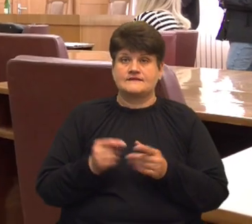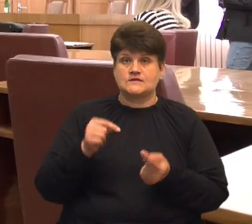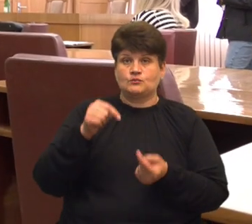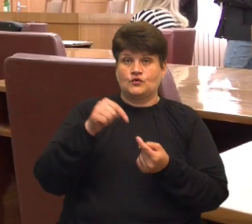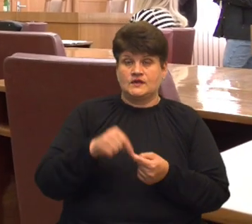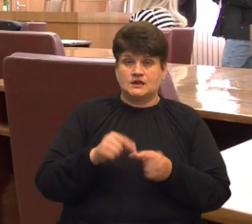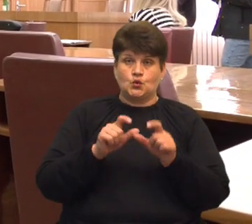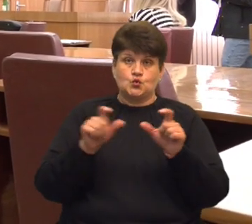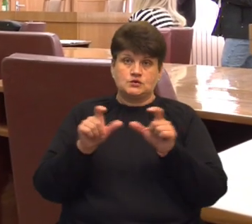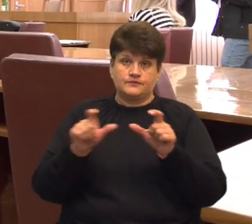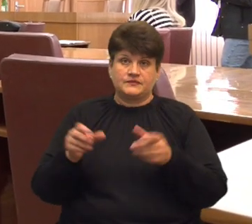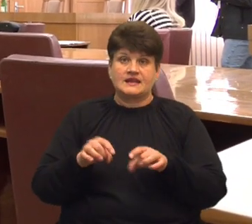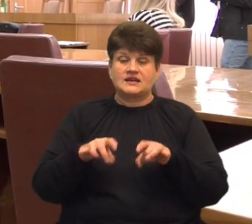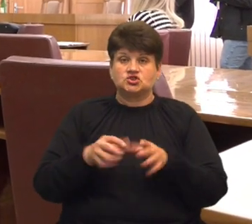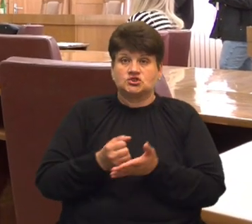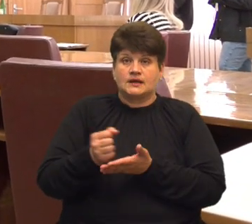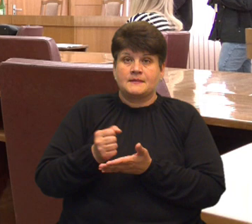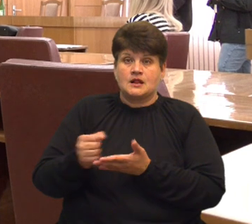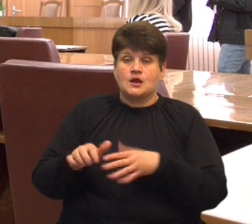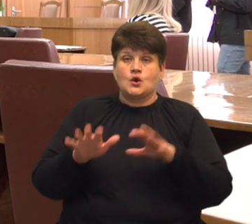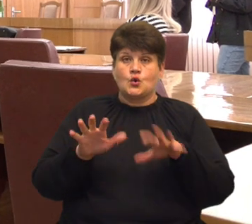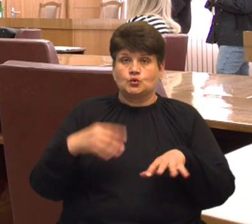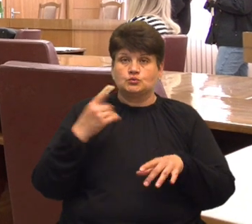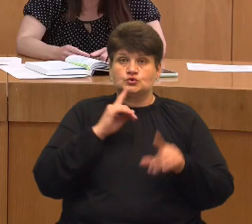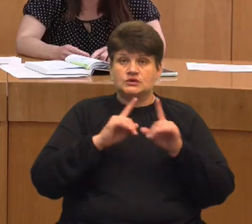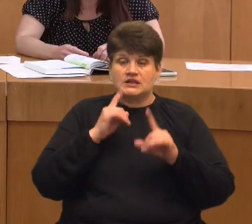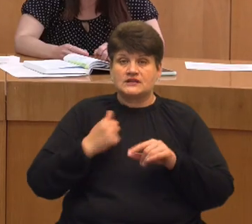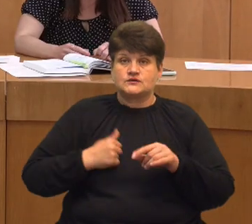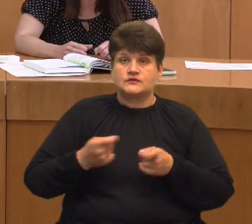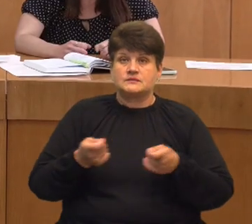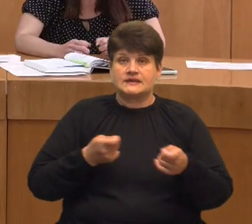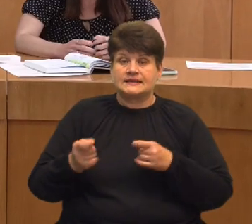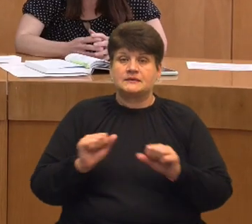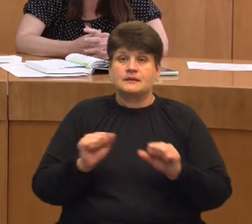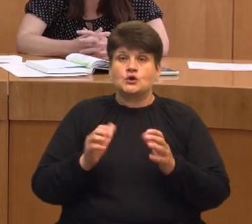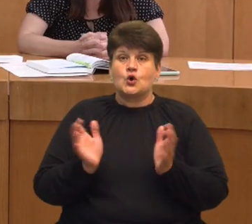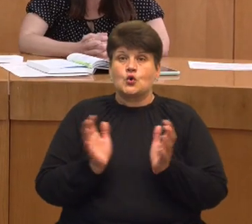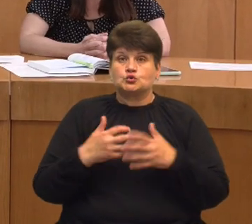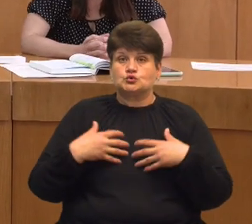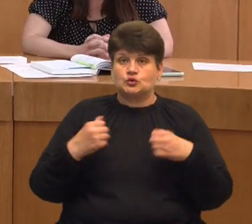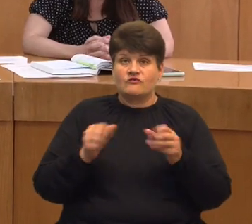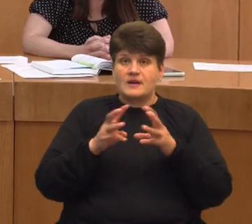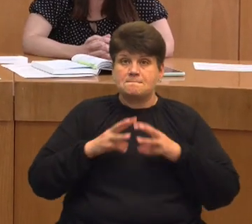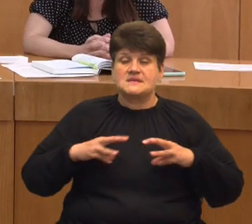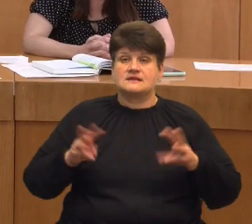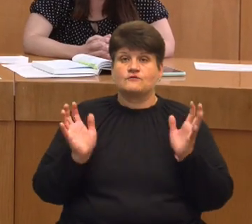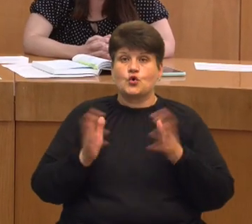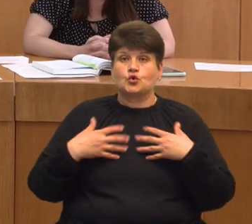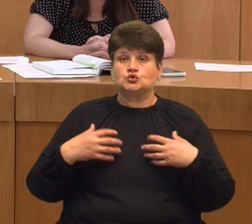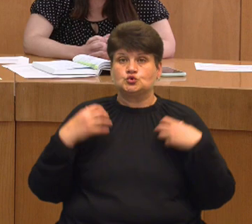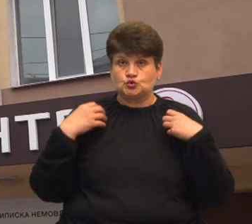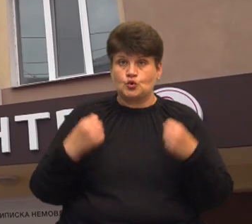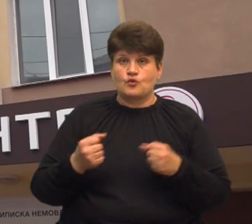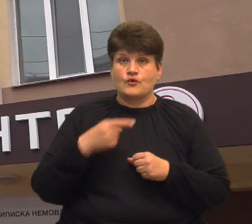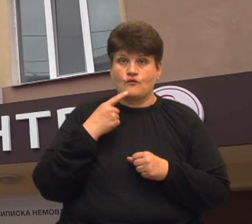Рішення направили головам обласної ради та обласної військової адміністрації, Департамент охорони здоров'я Міністерство охорони здоров'я, каже Олег